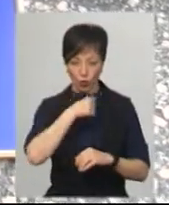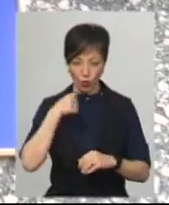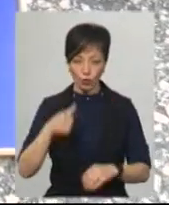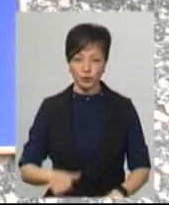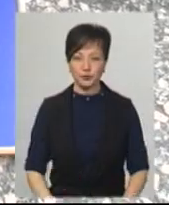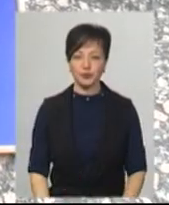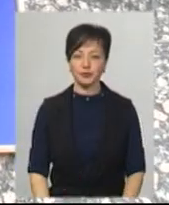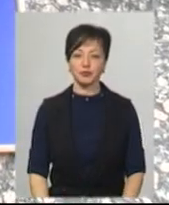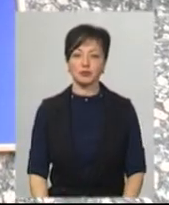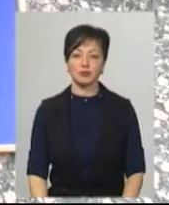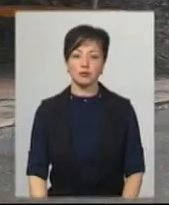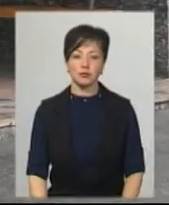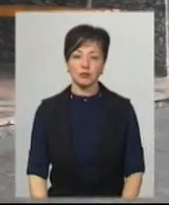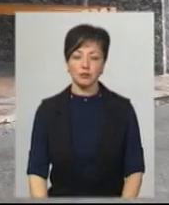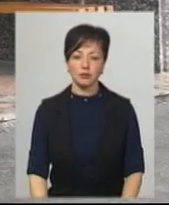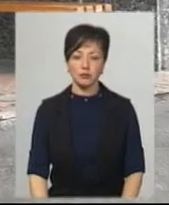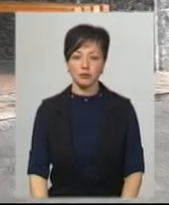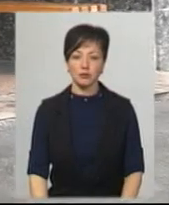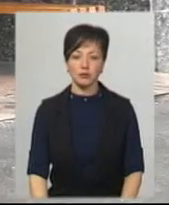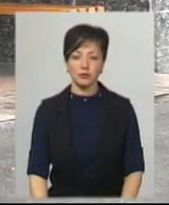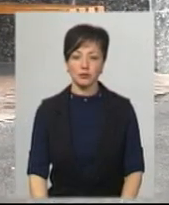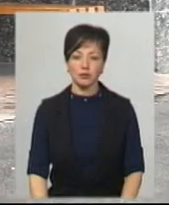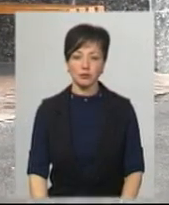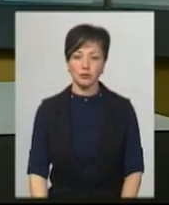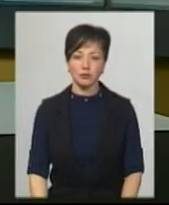Анастасія Збродова, Іван Мовчан, новини на Суспільному, Хмельницький.